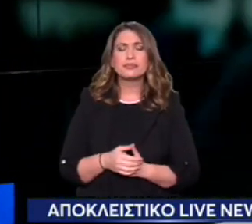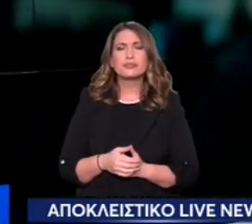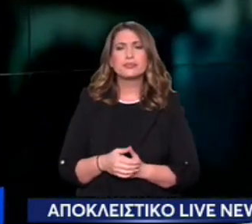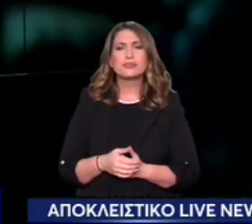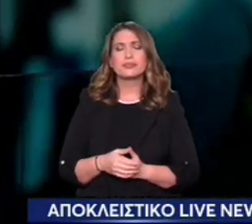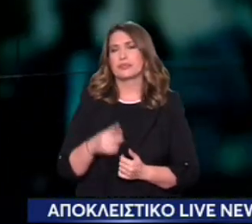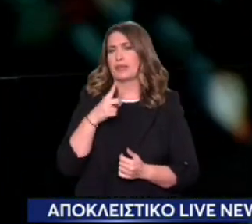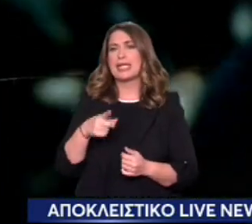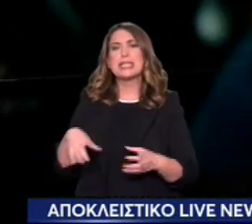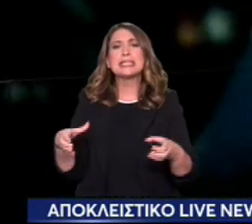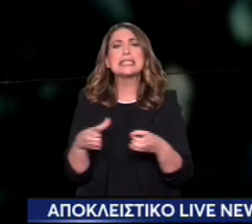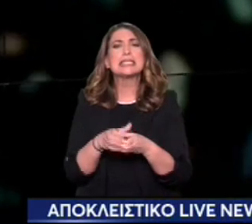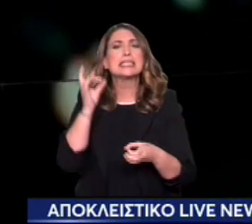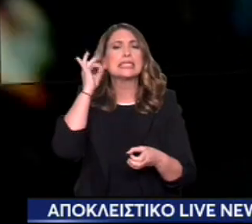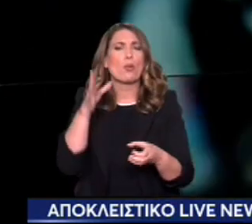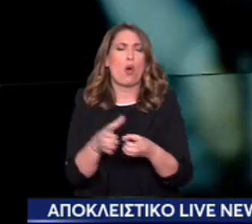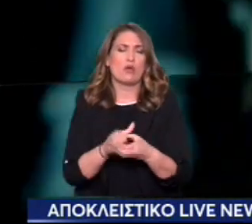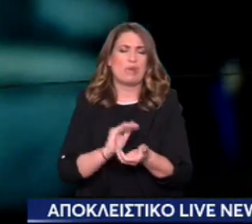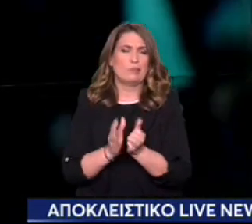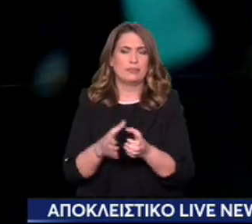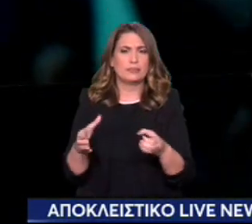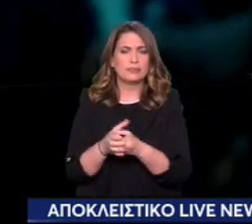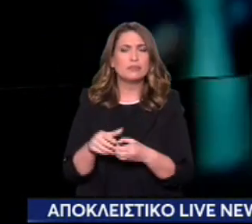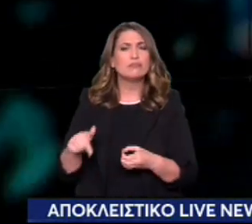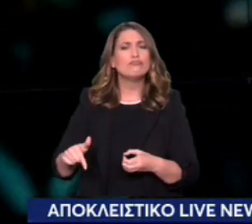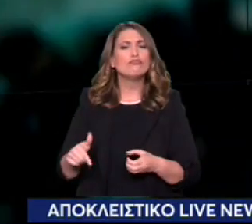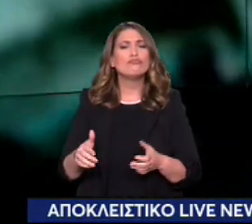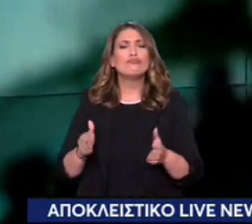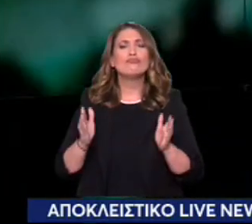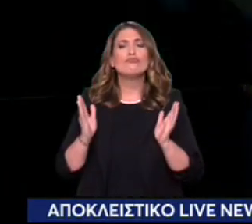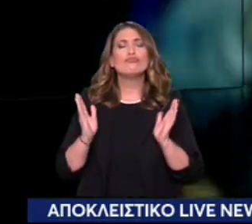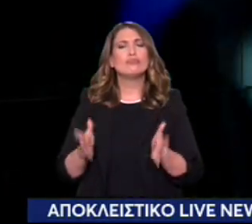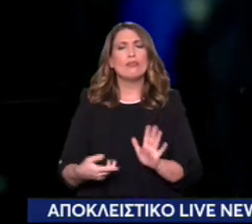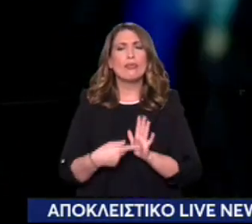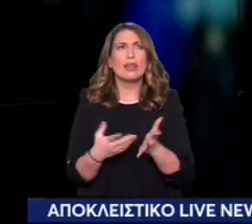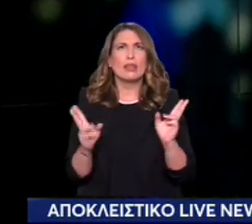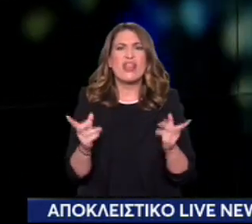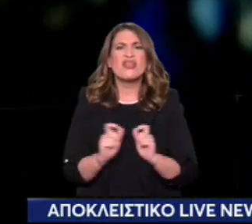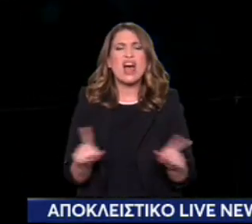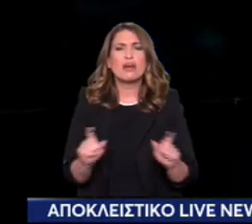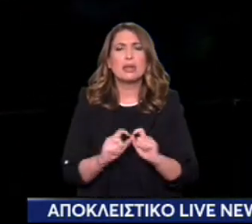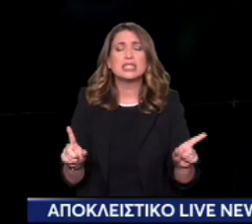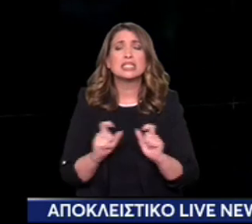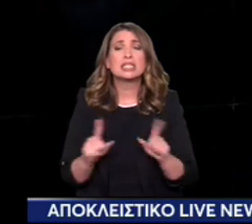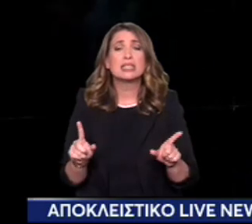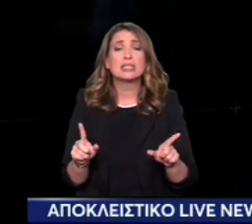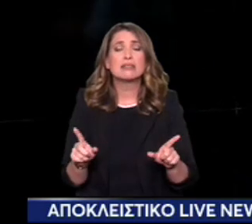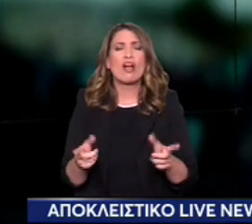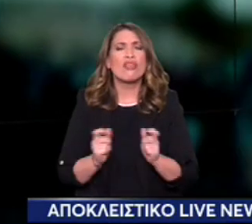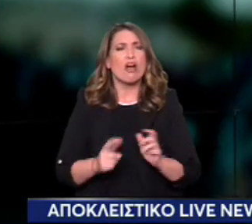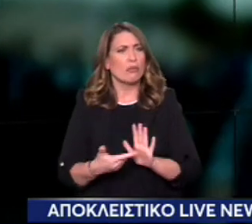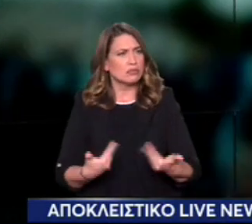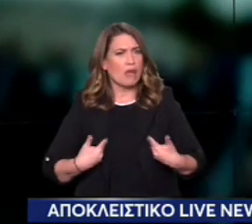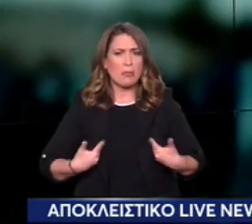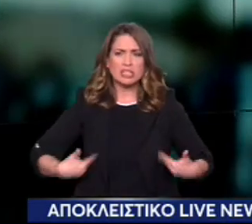έτσι όπως προκύπτει, η οποία με κάθε δυνατό τρόπο έχει διαφημίσει τη δράση της.